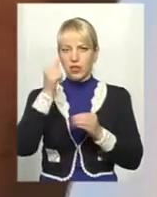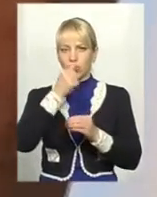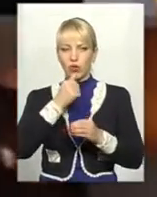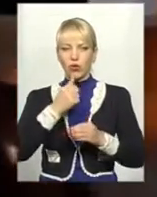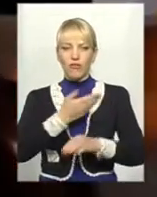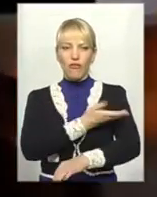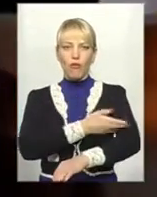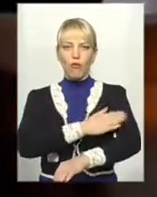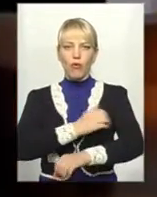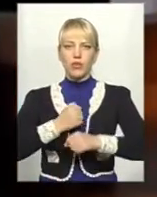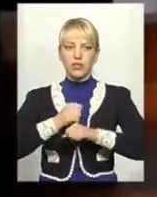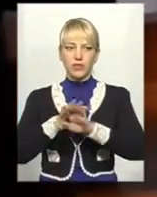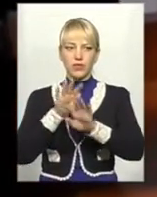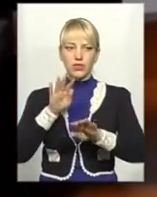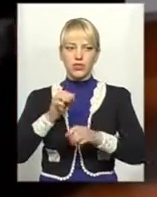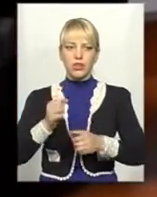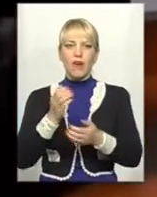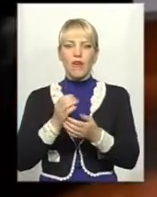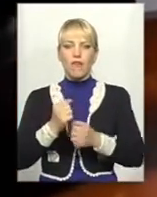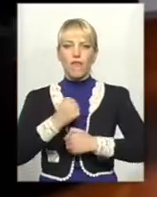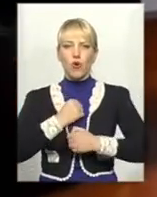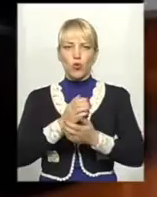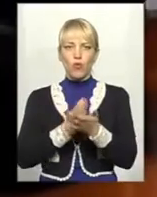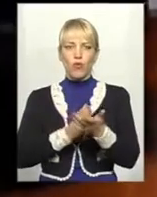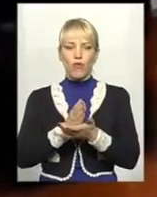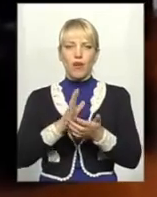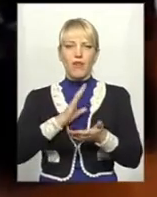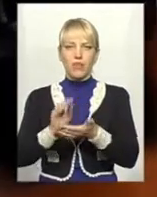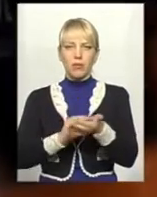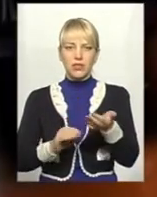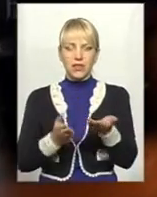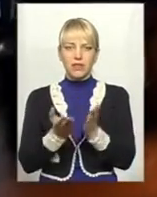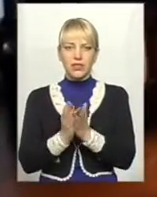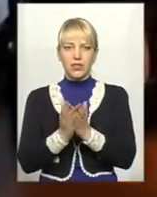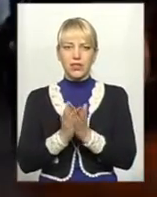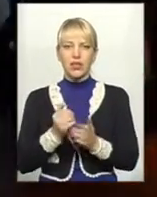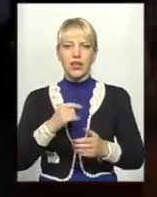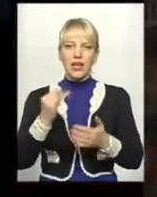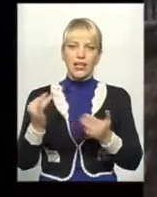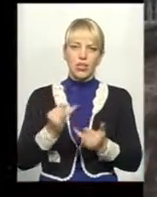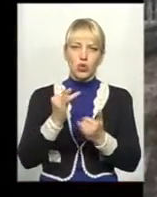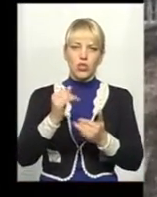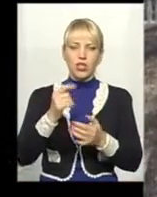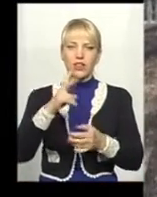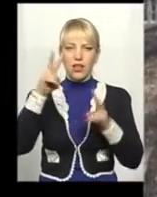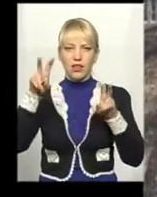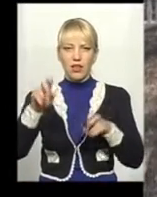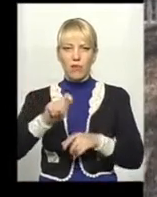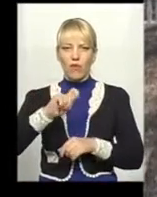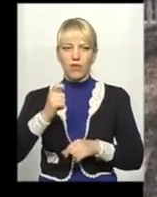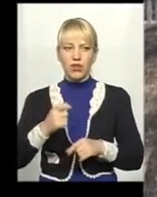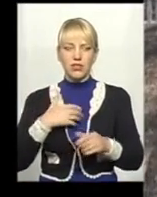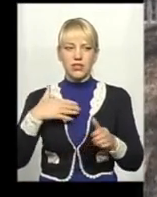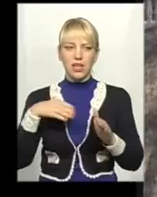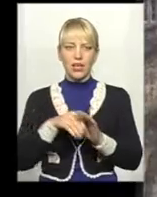Автор низки книг та рукописів, здебільшого історичних та на тему війни. Загинув у бою проти бойовкарів армії Краєвої